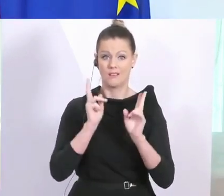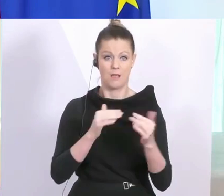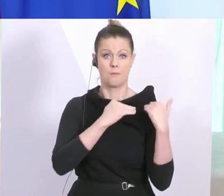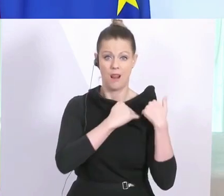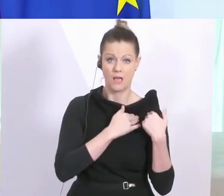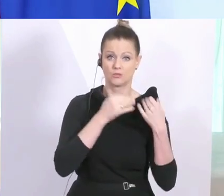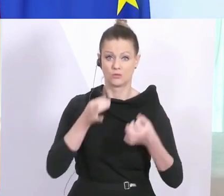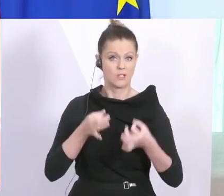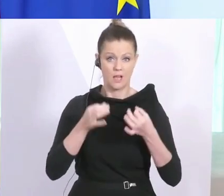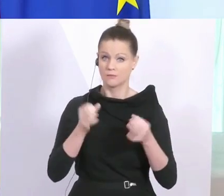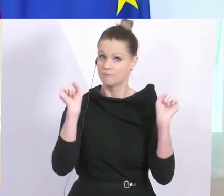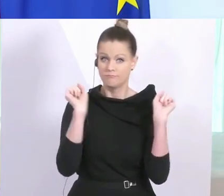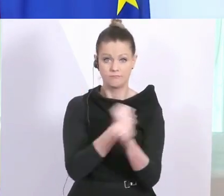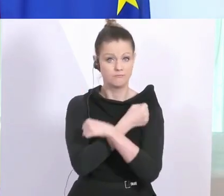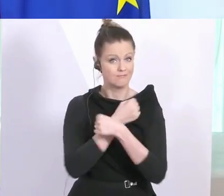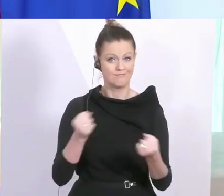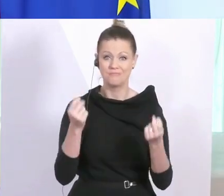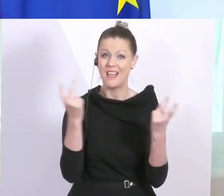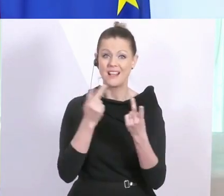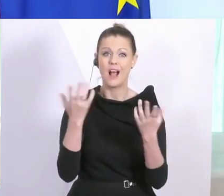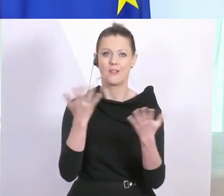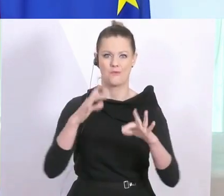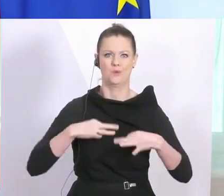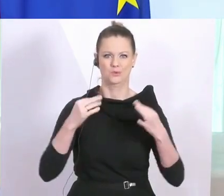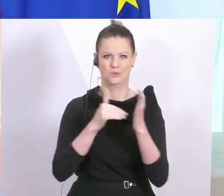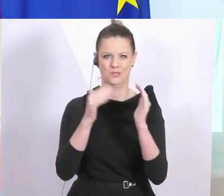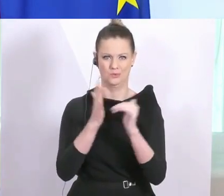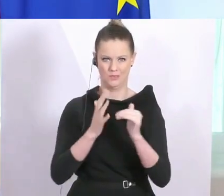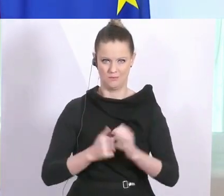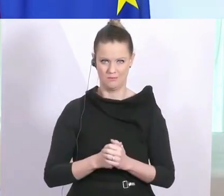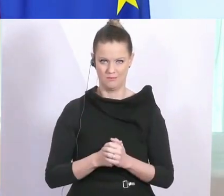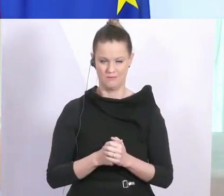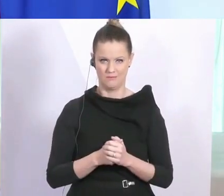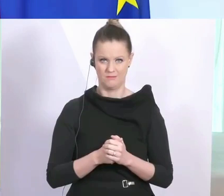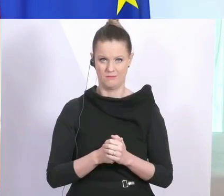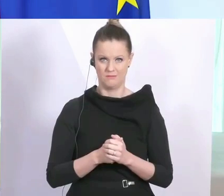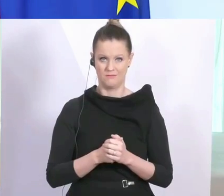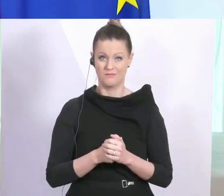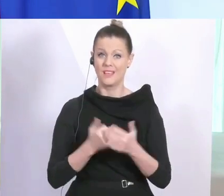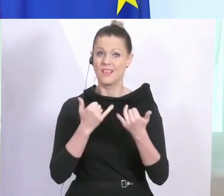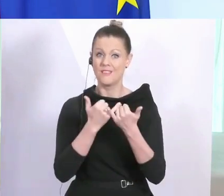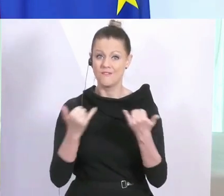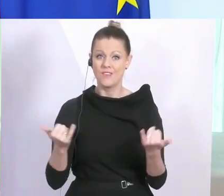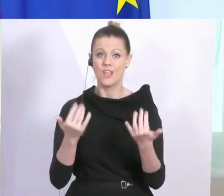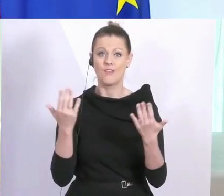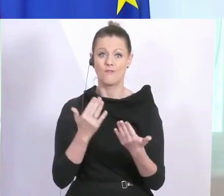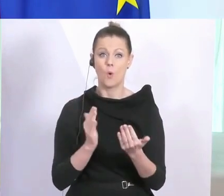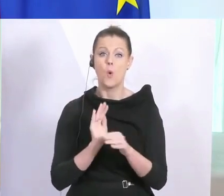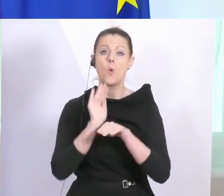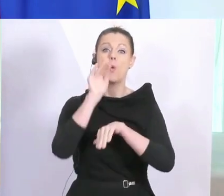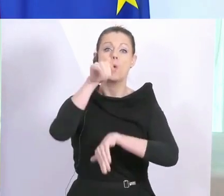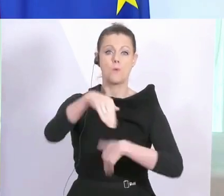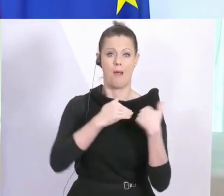Wie stark das Gesundheitssystem überbelastet wird und wie lang diese Überbelastung dauert,